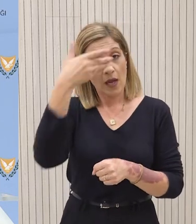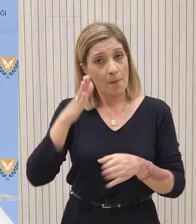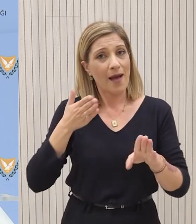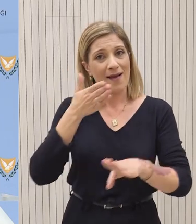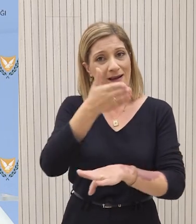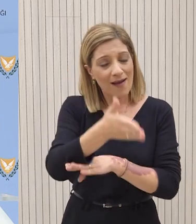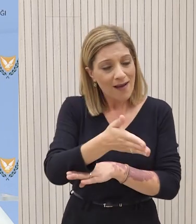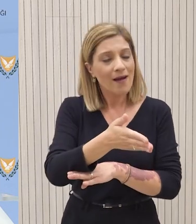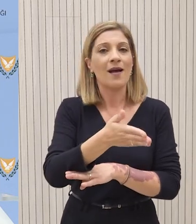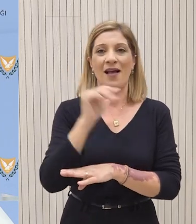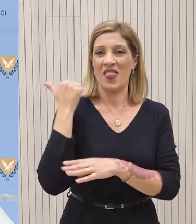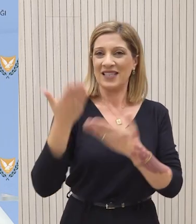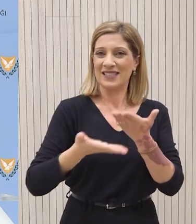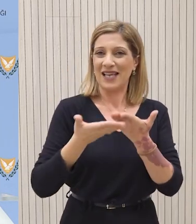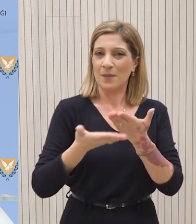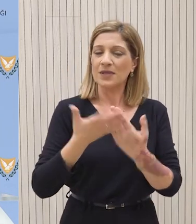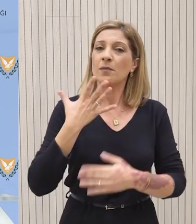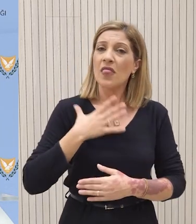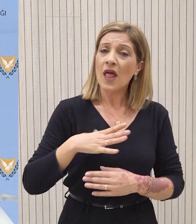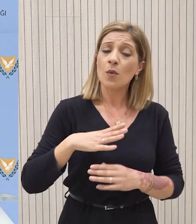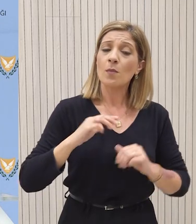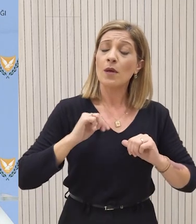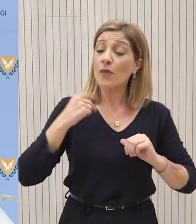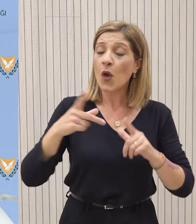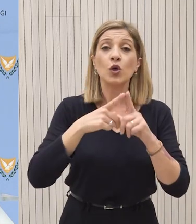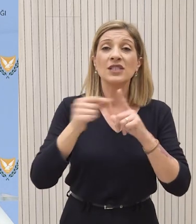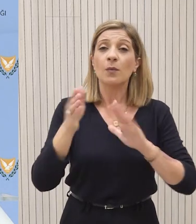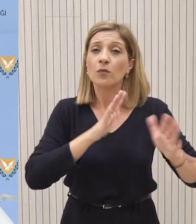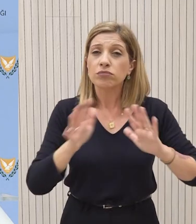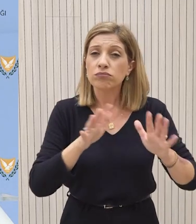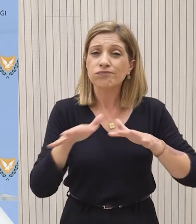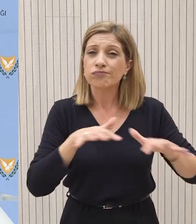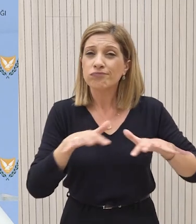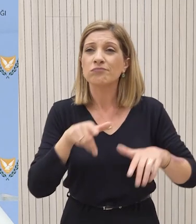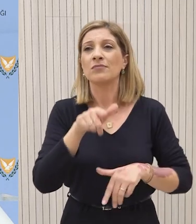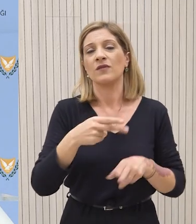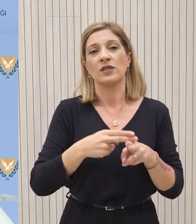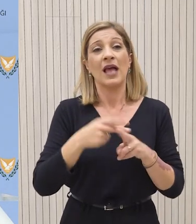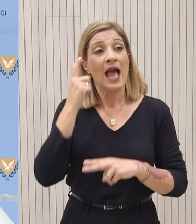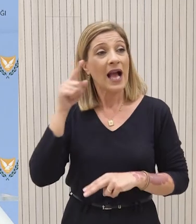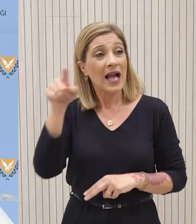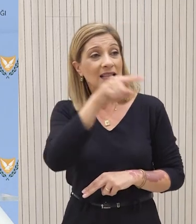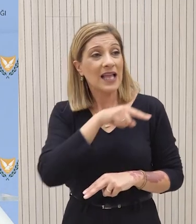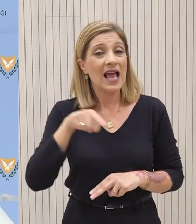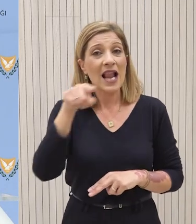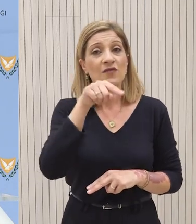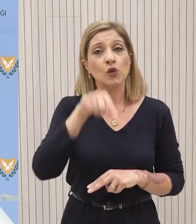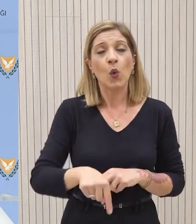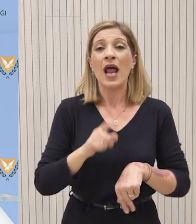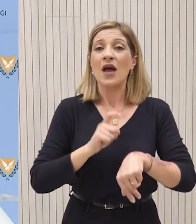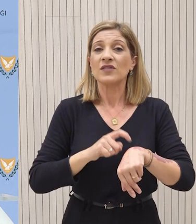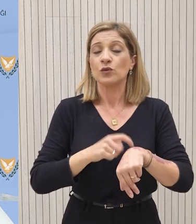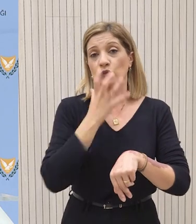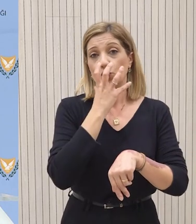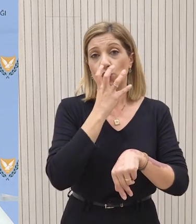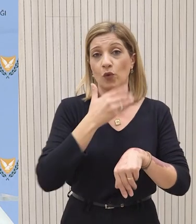εργαζόμαστε στην υλοποίηση της πρωτοβουλίας της Κυπριακής Δημοκρατίας, η οποία αντιλαμβάνεστε ότι αυτή τη στιγμή βρίσκεται σε ένα πολύ